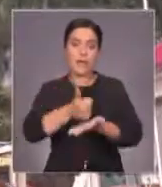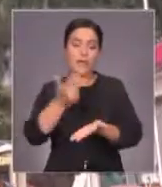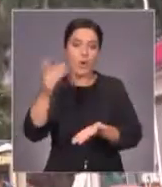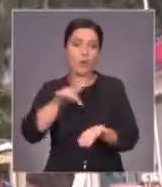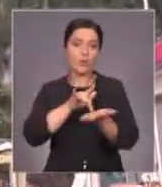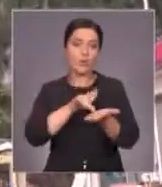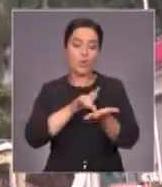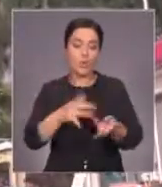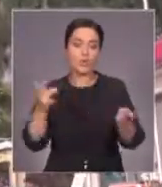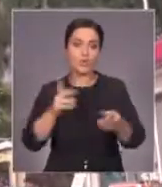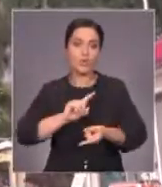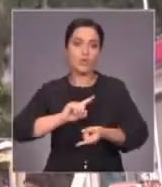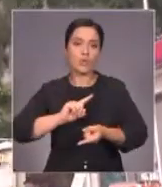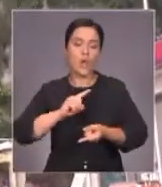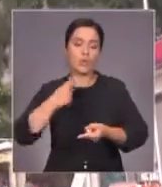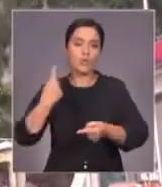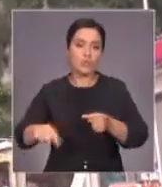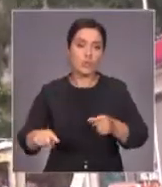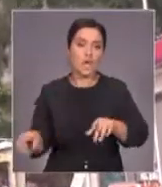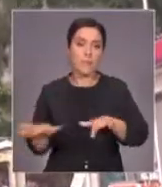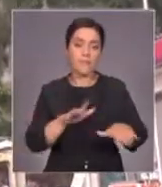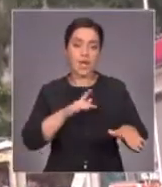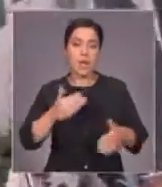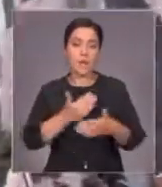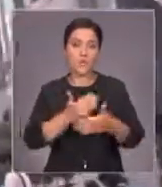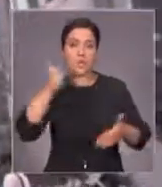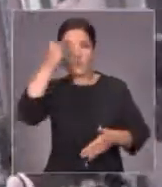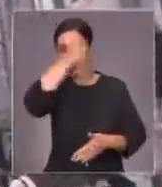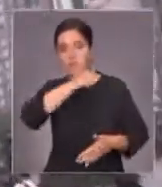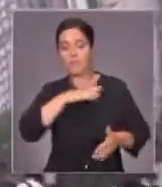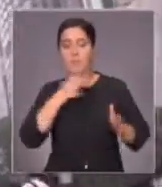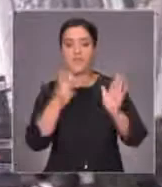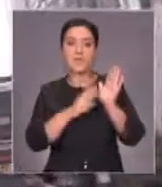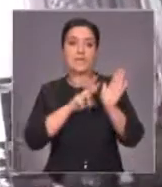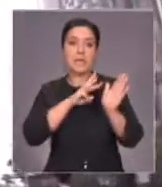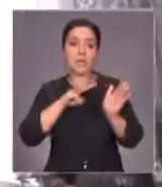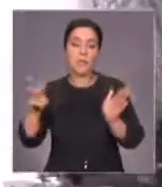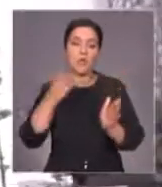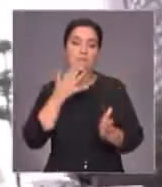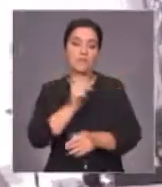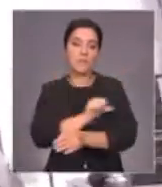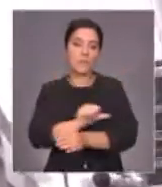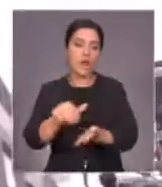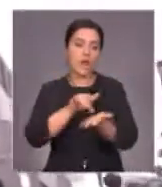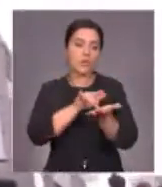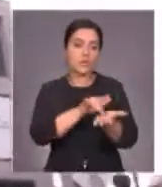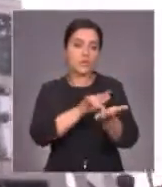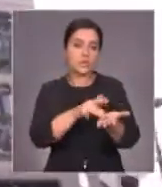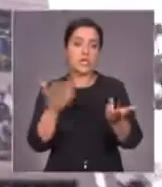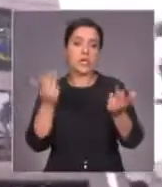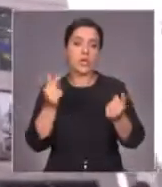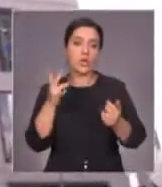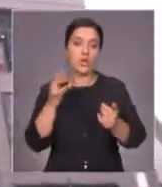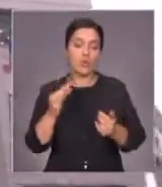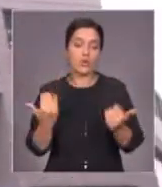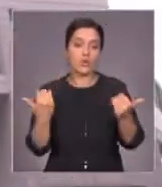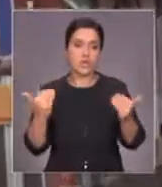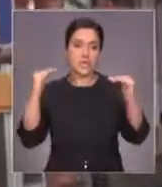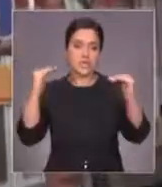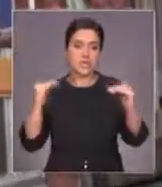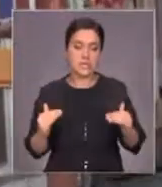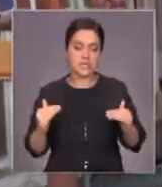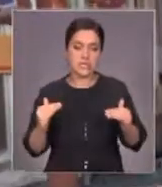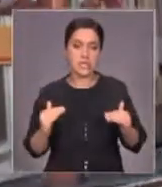радикальные меры. По официальным данным, в прошлом году в Малайзии побывало более 27 миллионов иностранных туристов. Но с начала этого года показатель значительно